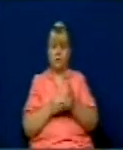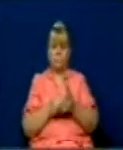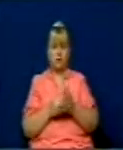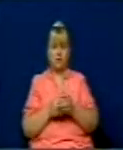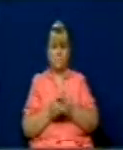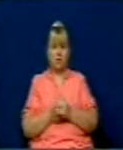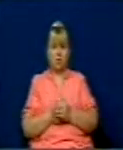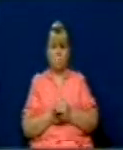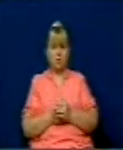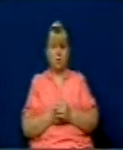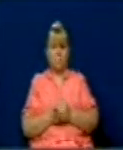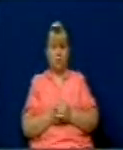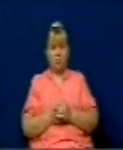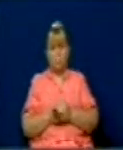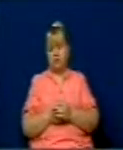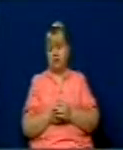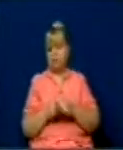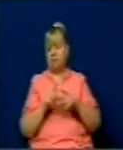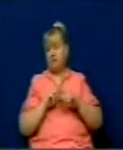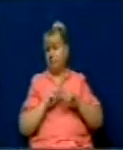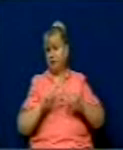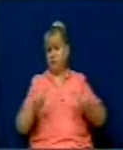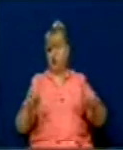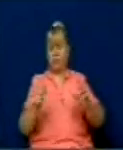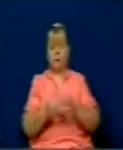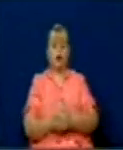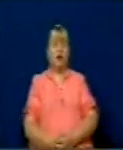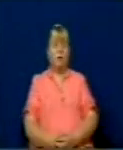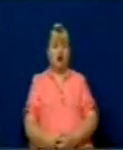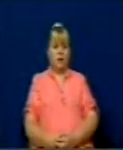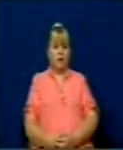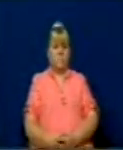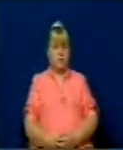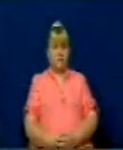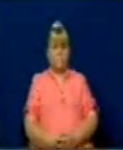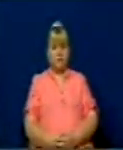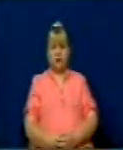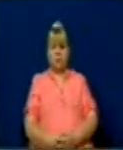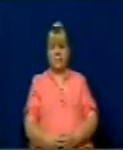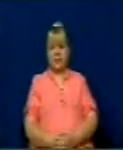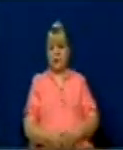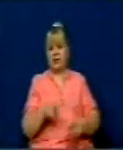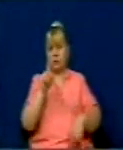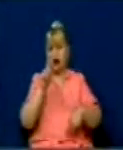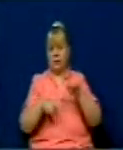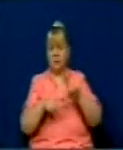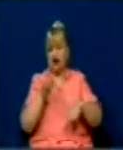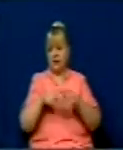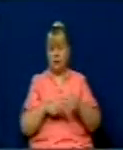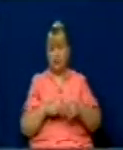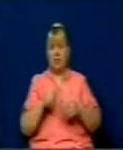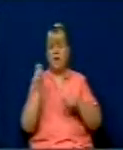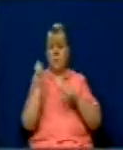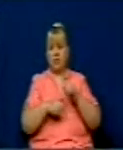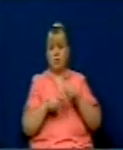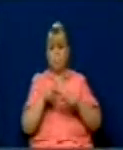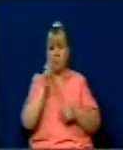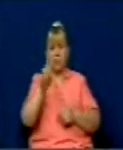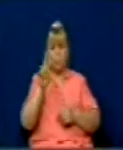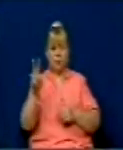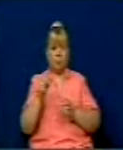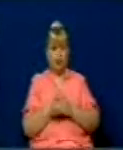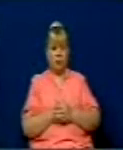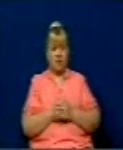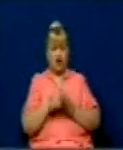merët mandatit këj përlenë hapsirat në ndryshme për interpretimet në ndryshme. Këto janë disa nga vrejtjet e Grupit Parlamentarë Televizisëve të vendosit saj për